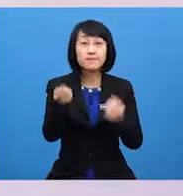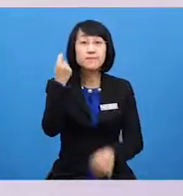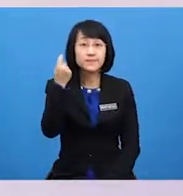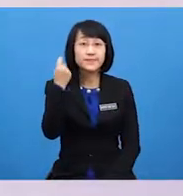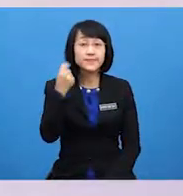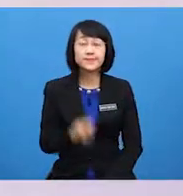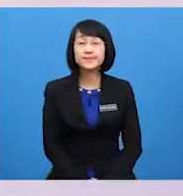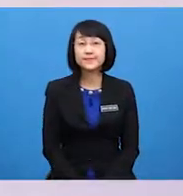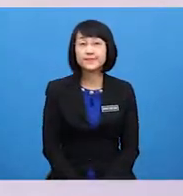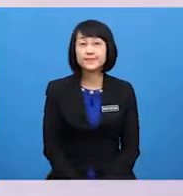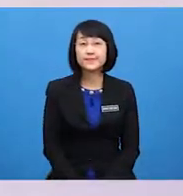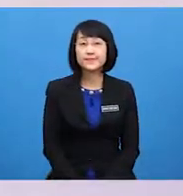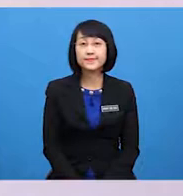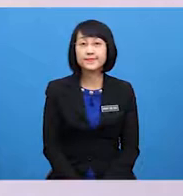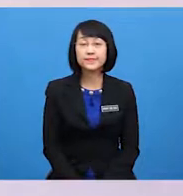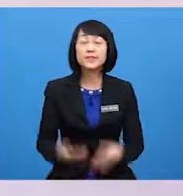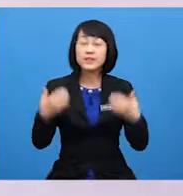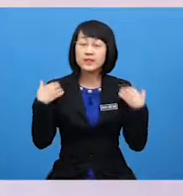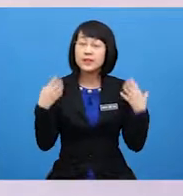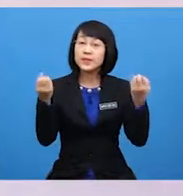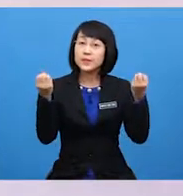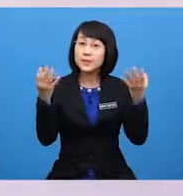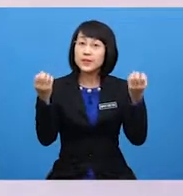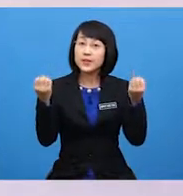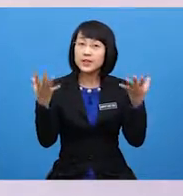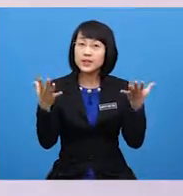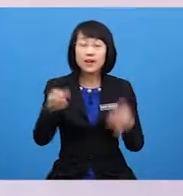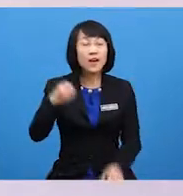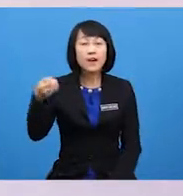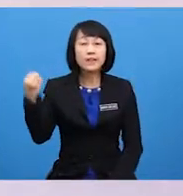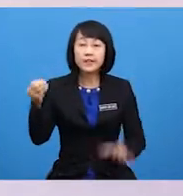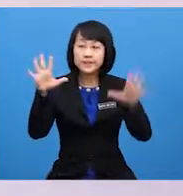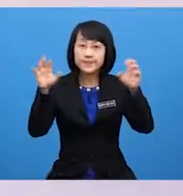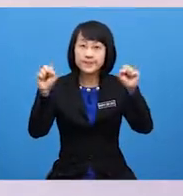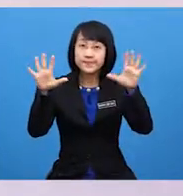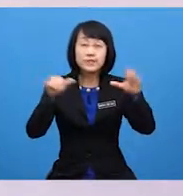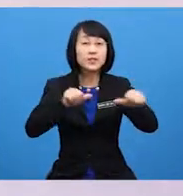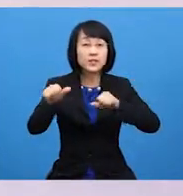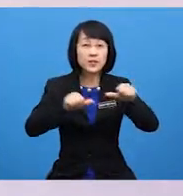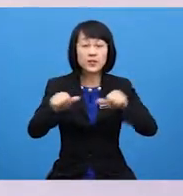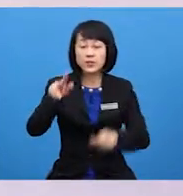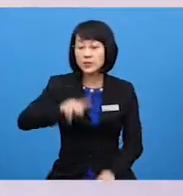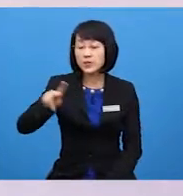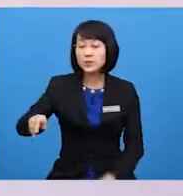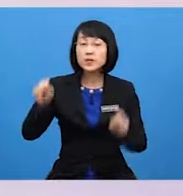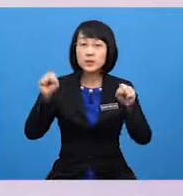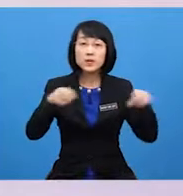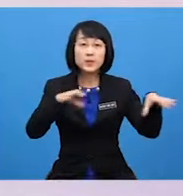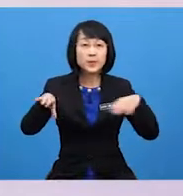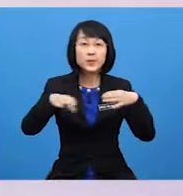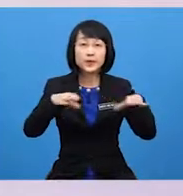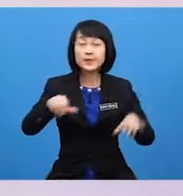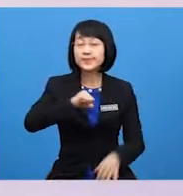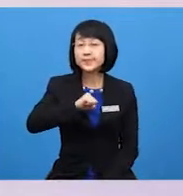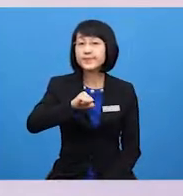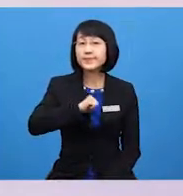They are many other fine motor activities that pupils can do on